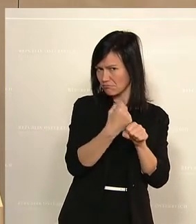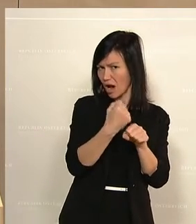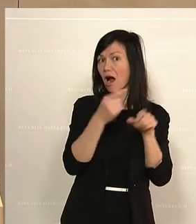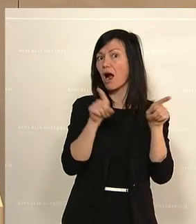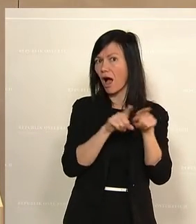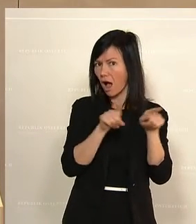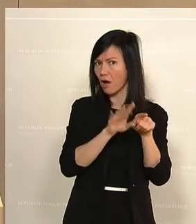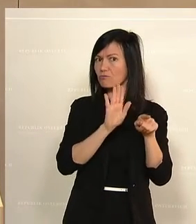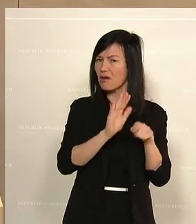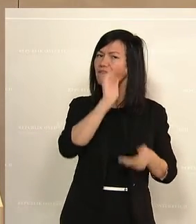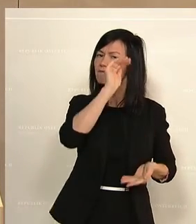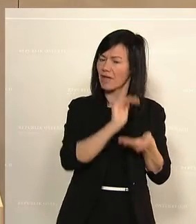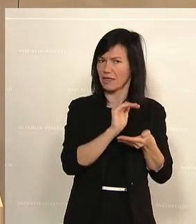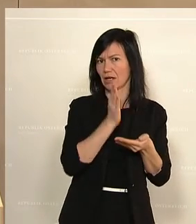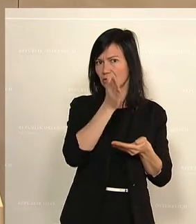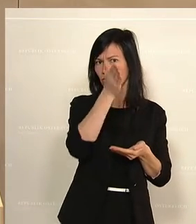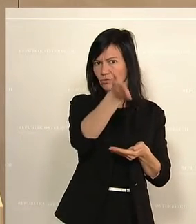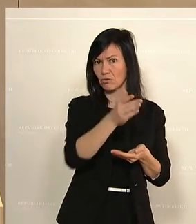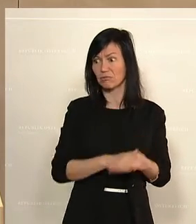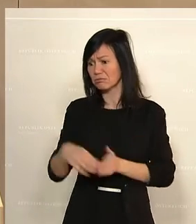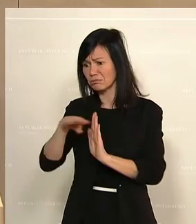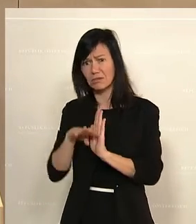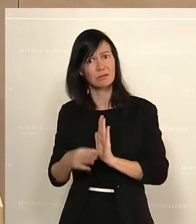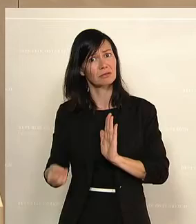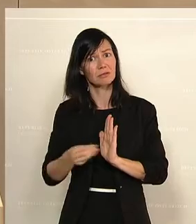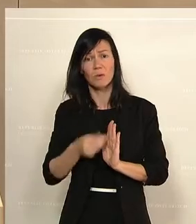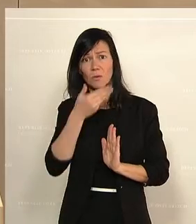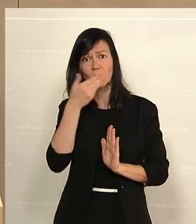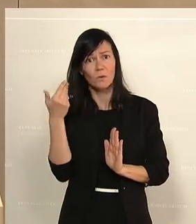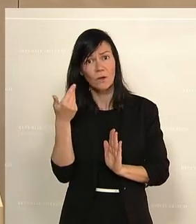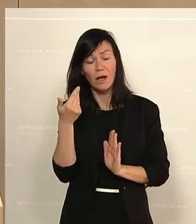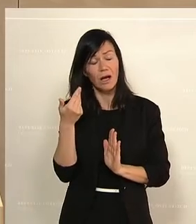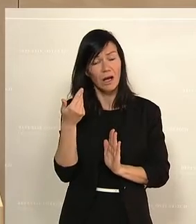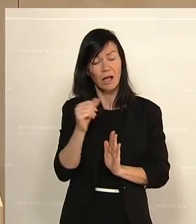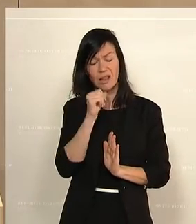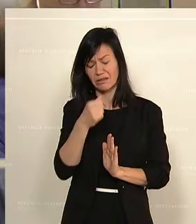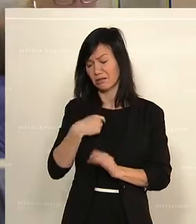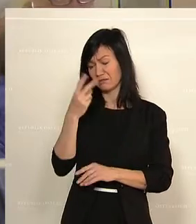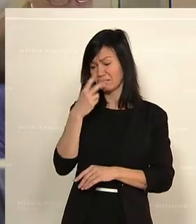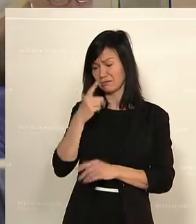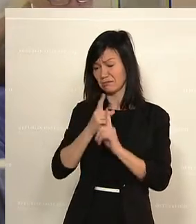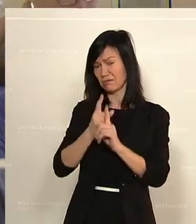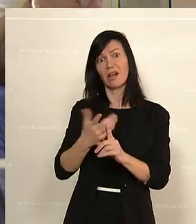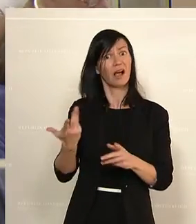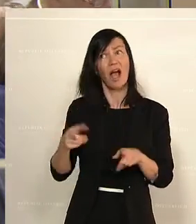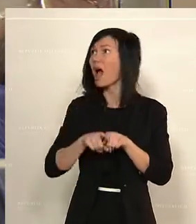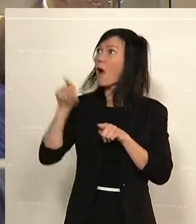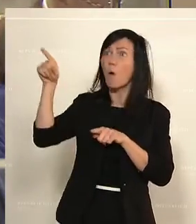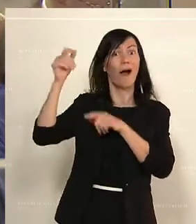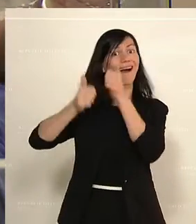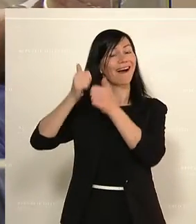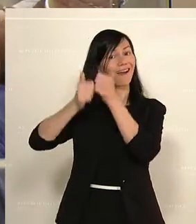nicht angeführt, ist für mich überhaupt nicht nachvollziehbar, ist aber auch nicht für den Rechnungshof